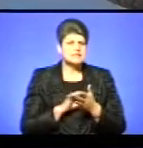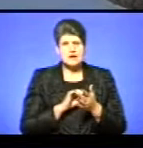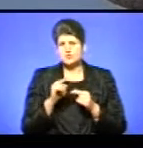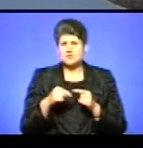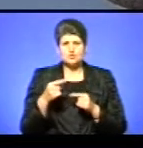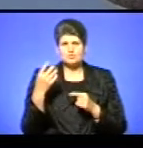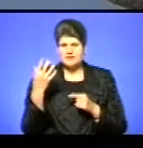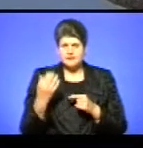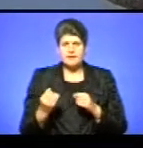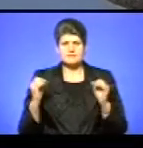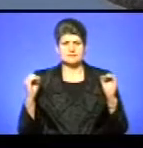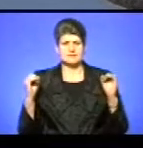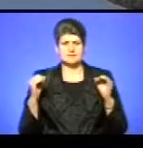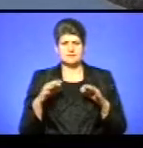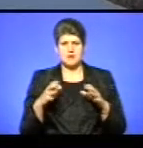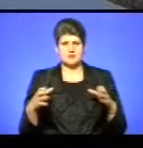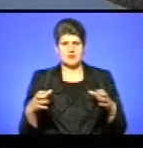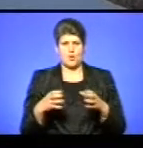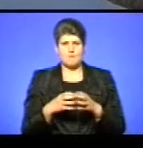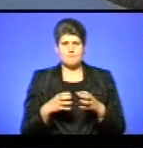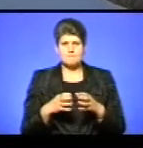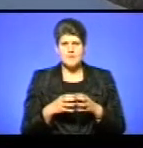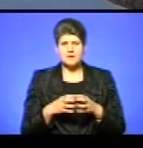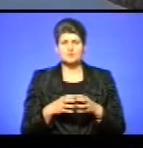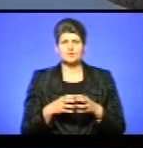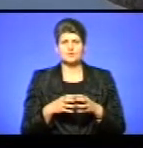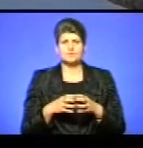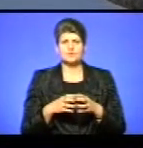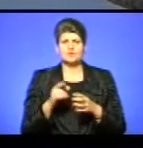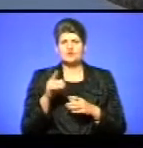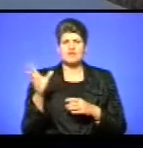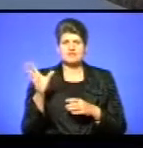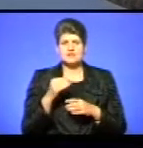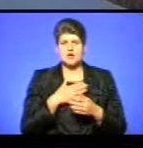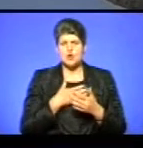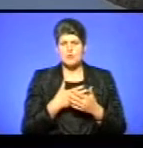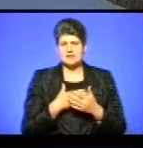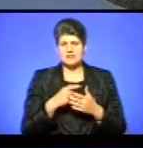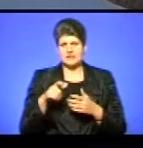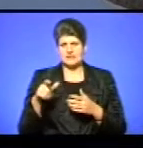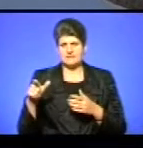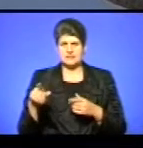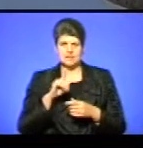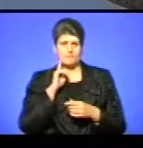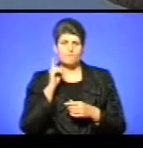день зібралися командою тоді всі громадські активісти, молоді, які